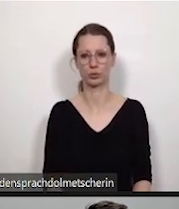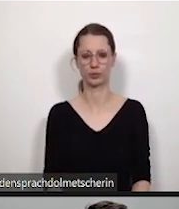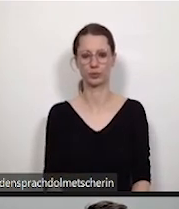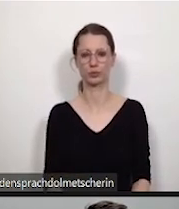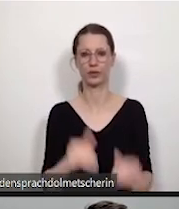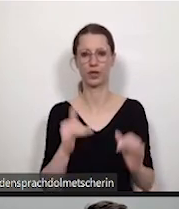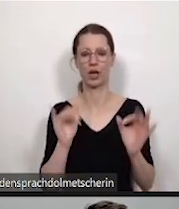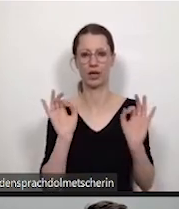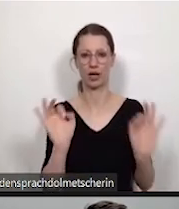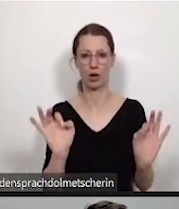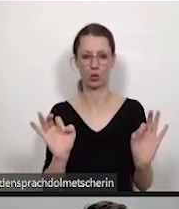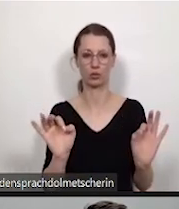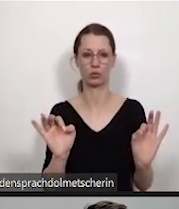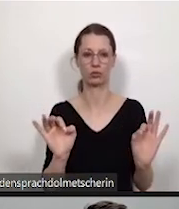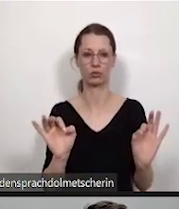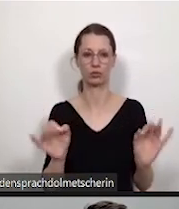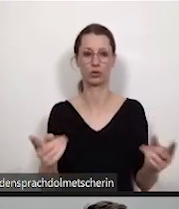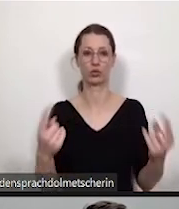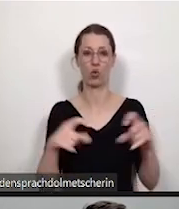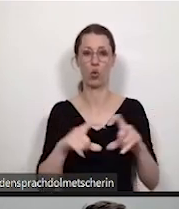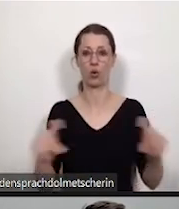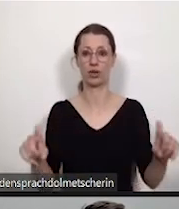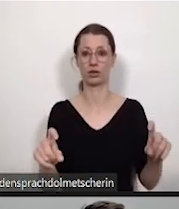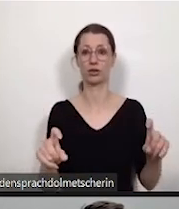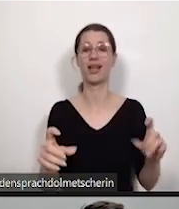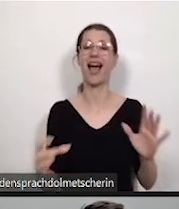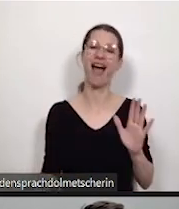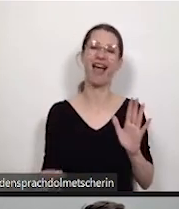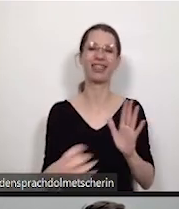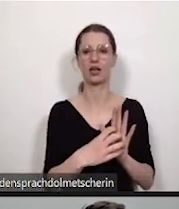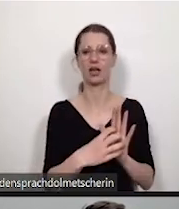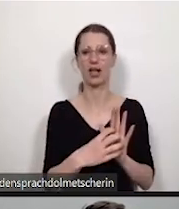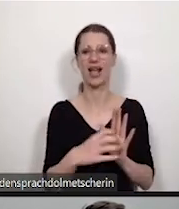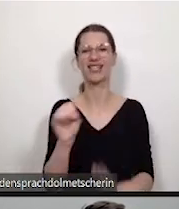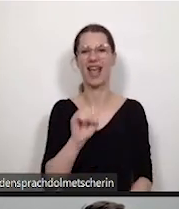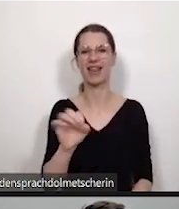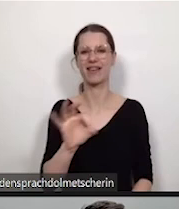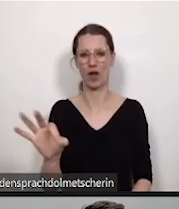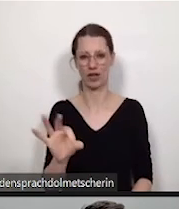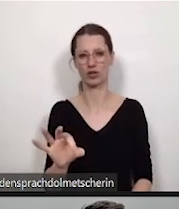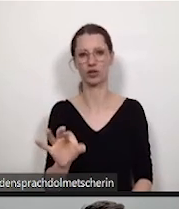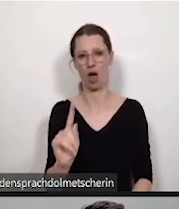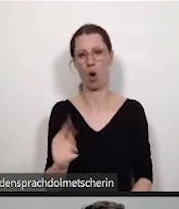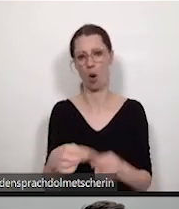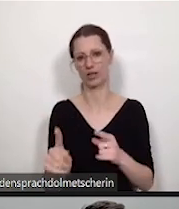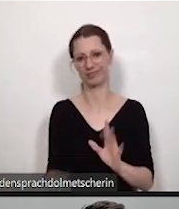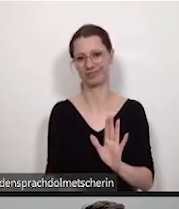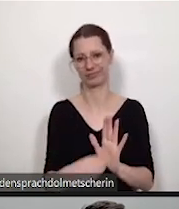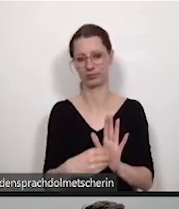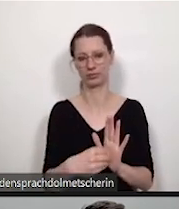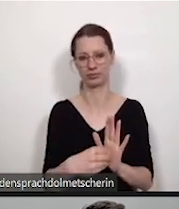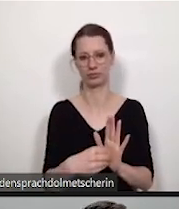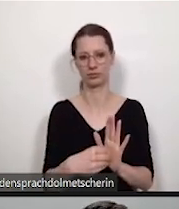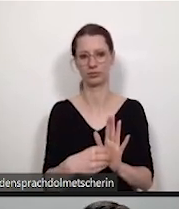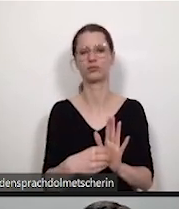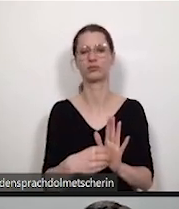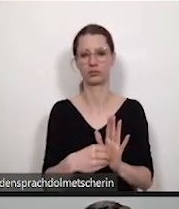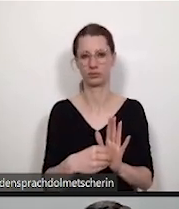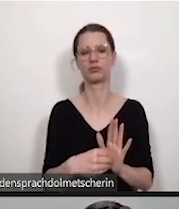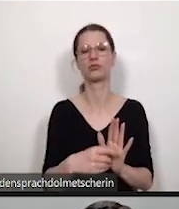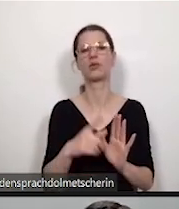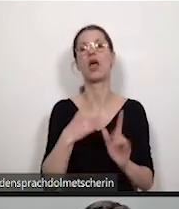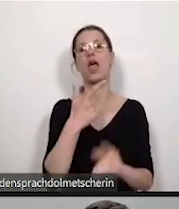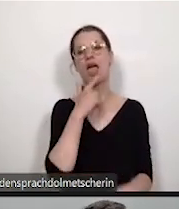Genau, und deswegen, genau, hier unten ist der Artikel von Sally French, den haben wir verlinkt. Der heißt Simulation Exercises in